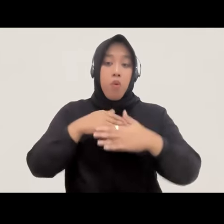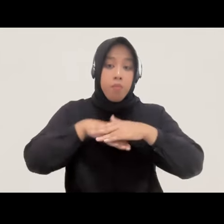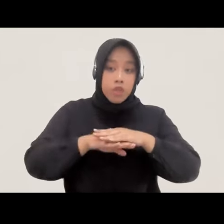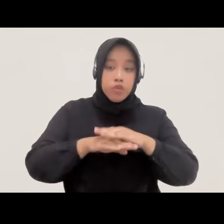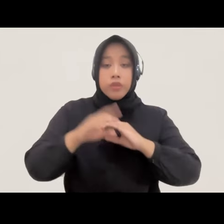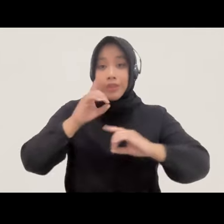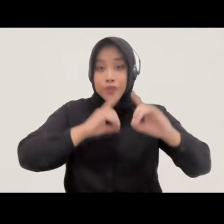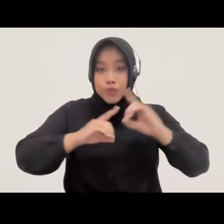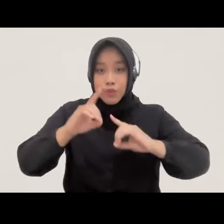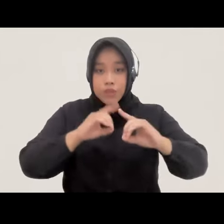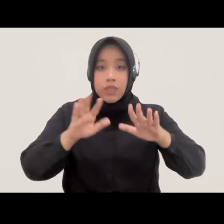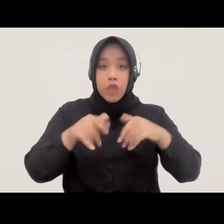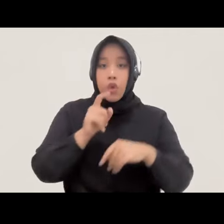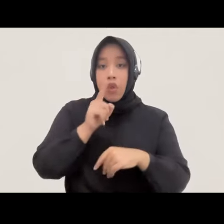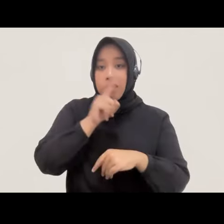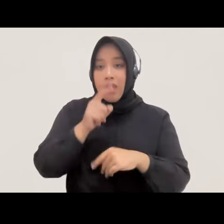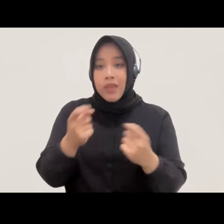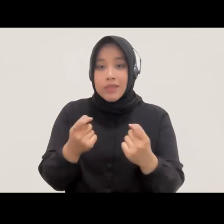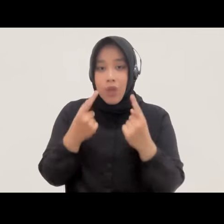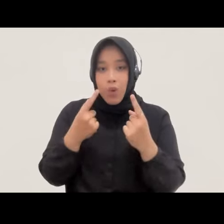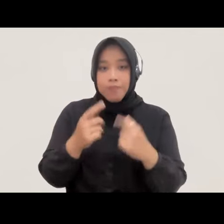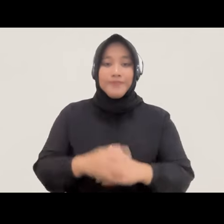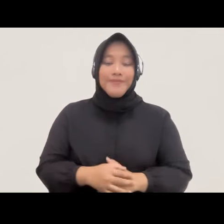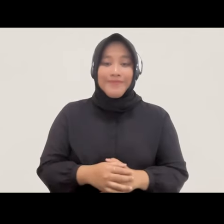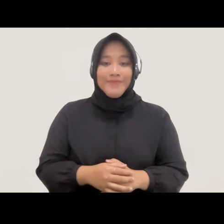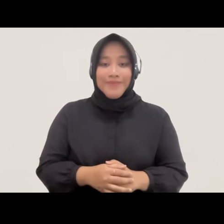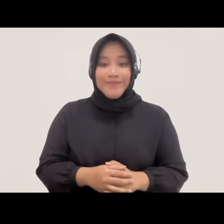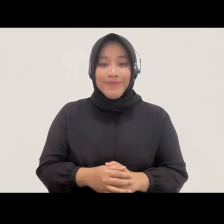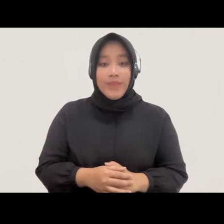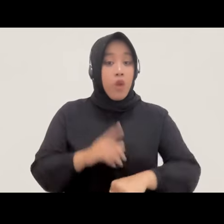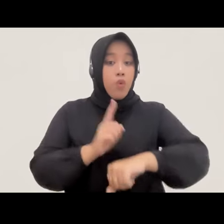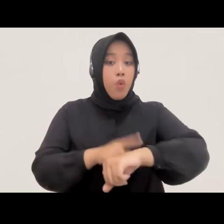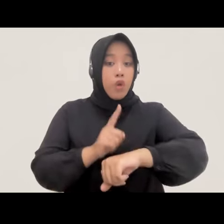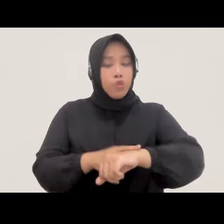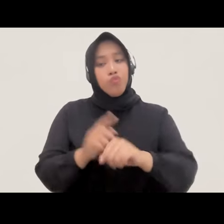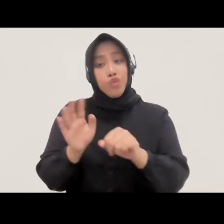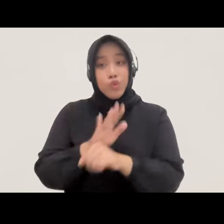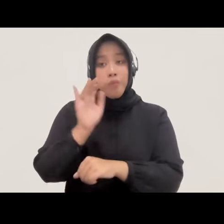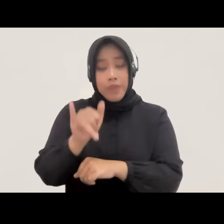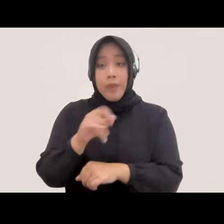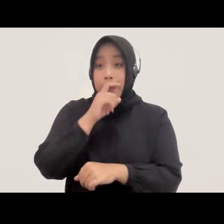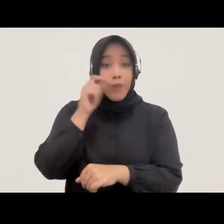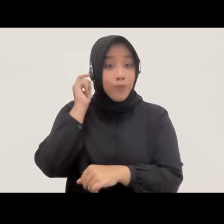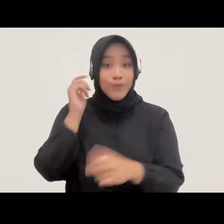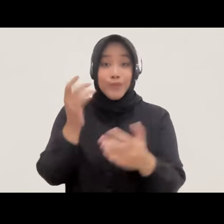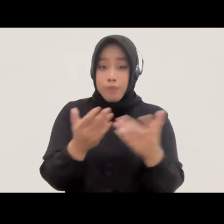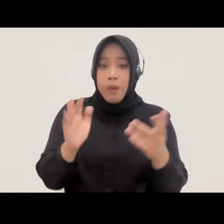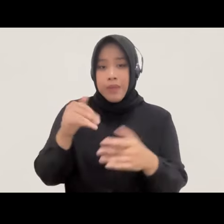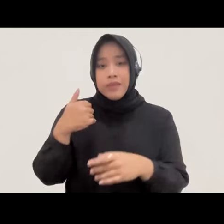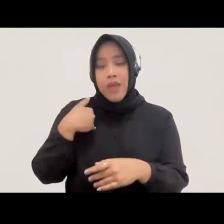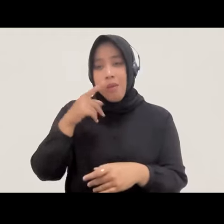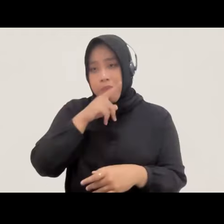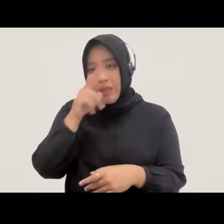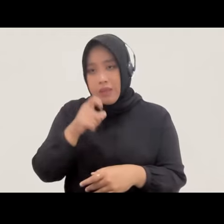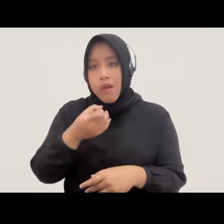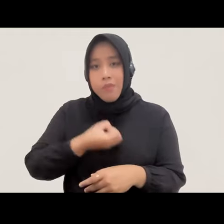diskusi atau tanya-jawab kita punya waktu yang cukup ya Bapak Ibu jadi kalau misalnya masih ada pertanyaan yang ingin